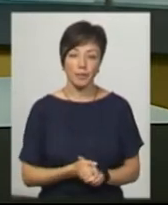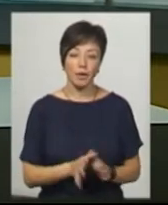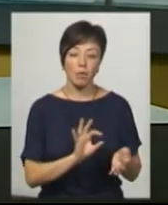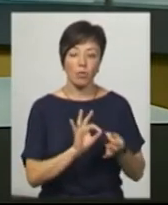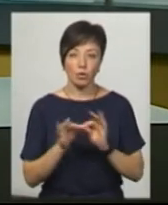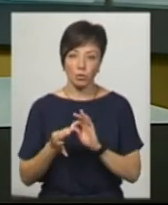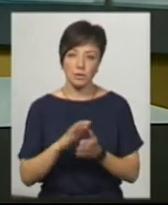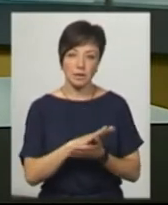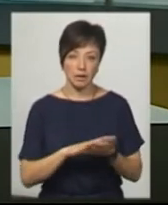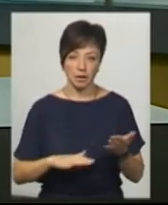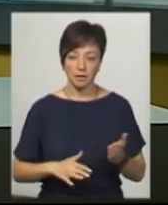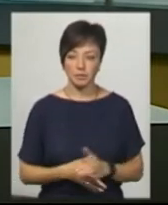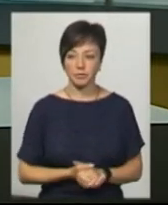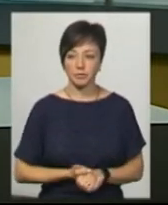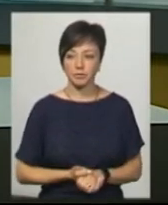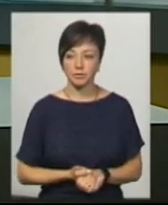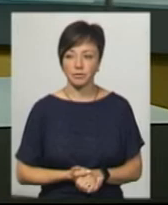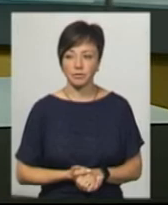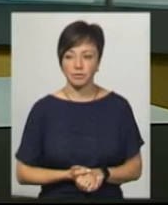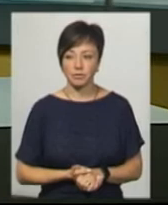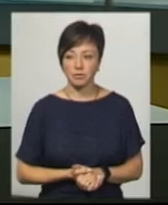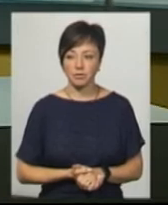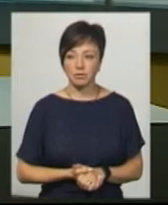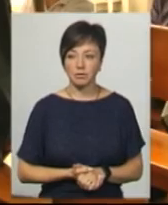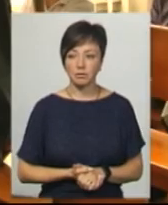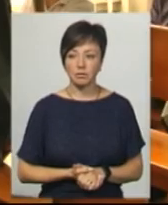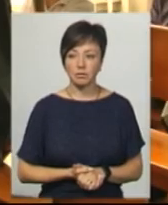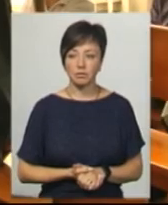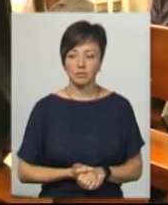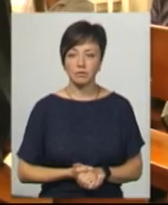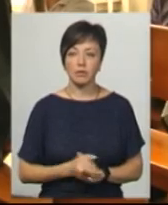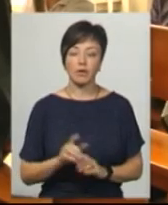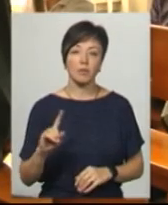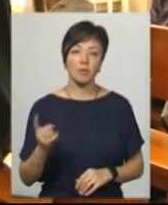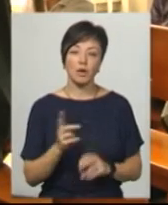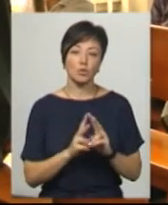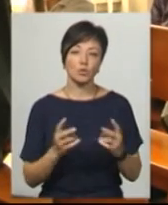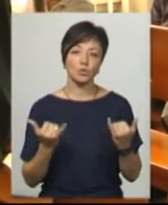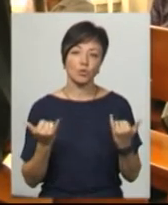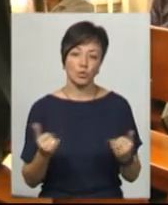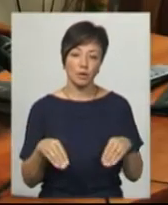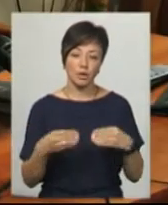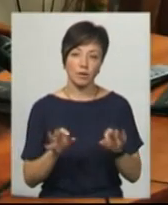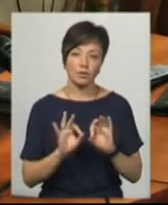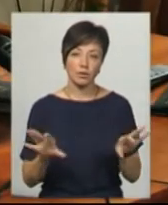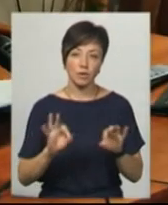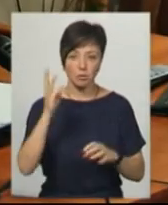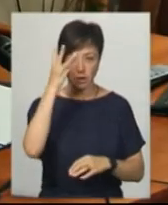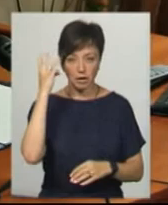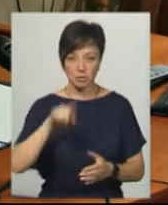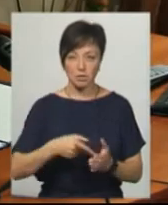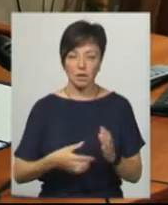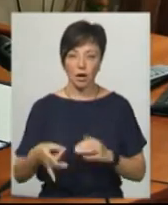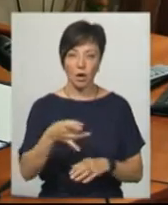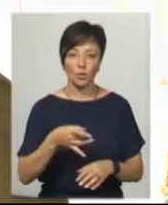Подробиці у сюжеті моєї колеги Анастасії Збродової. Перший, хто сьогодні дав свої свідчення у Хмельницькому міськрайонному